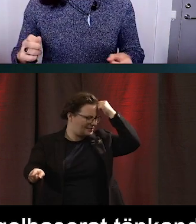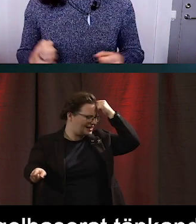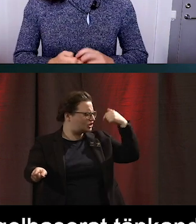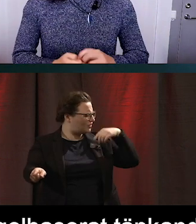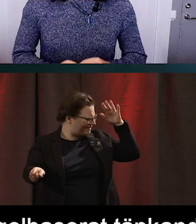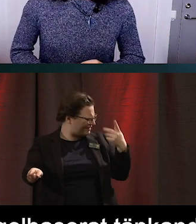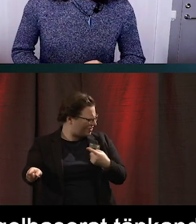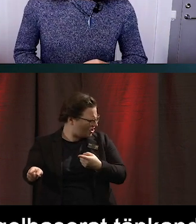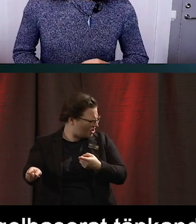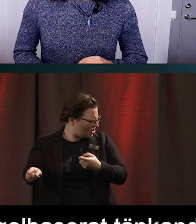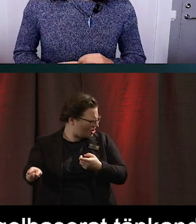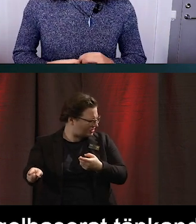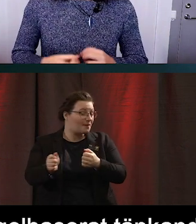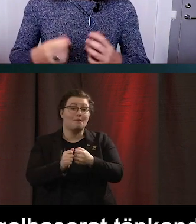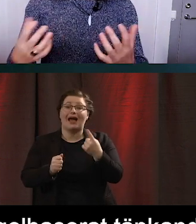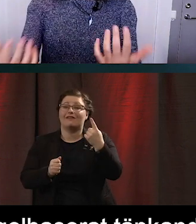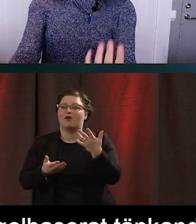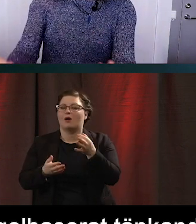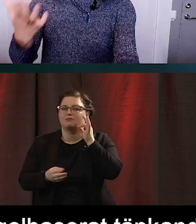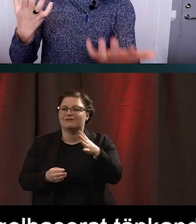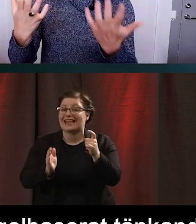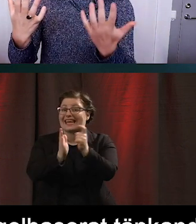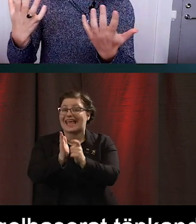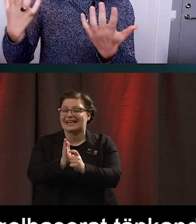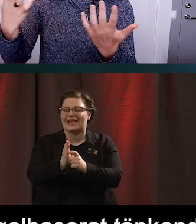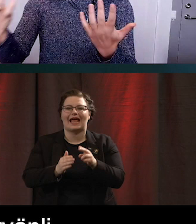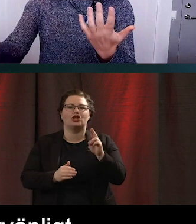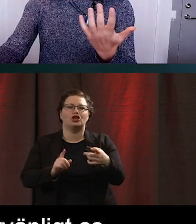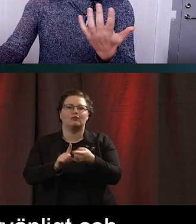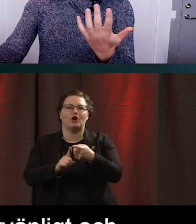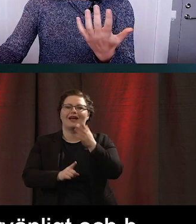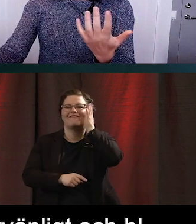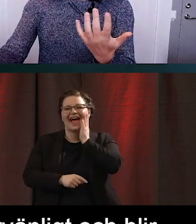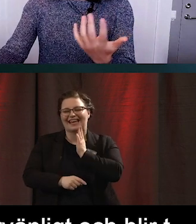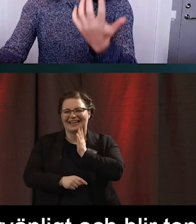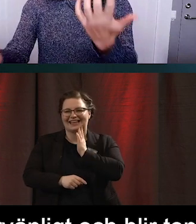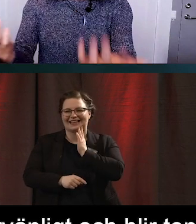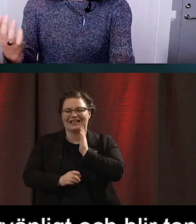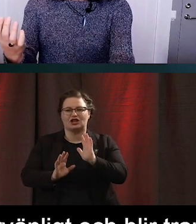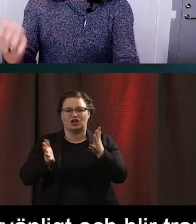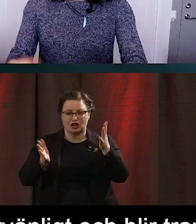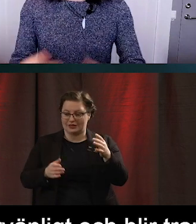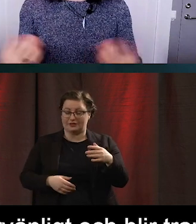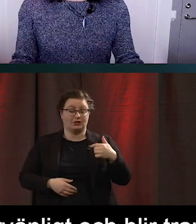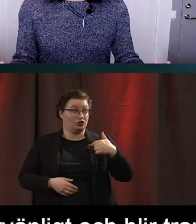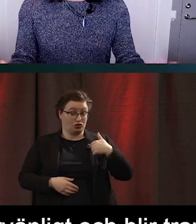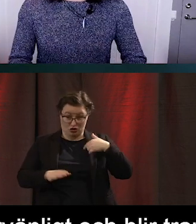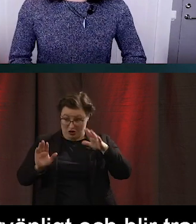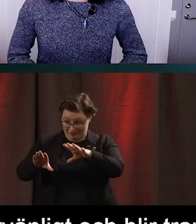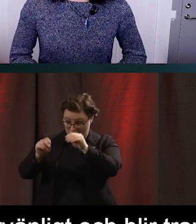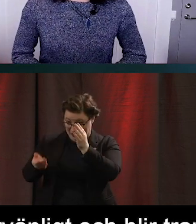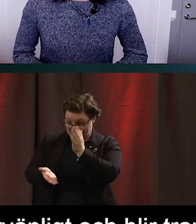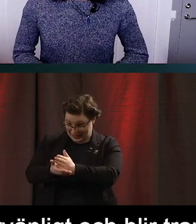fina med regler är att det är nybörjarvänligt. Det blir väldigt transparent att, jaha, har jag tolkat den symbolen rätt? Ja, det har jag. Jag har en